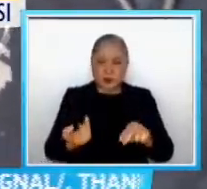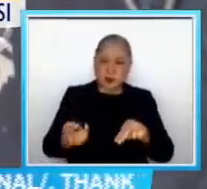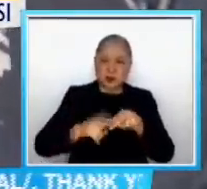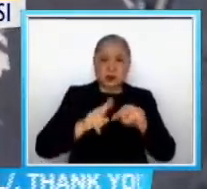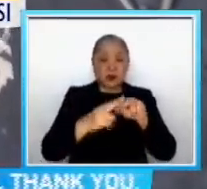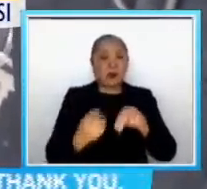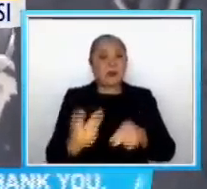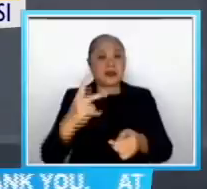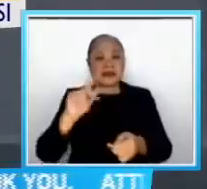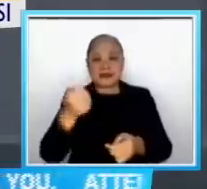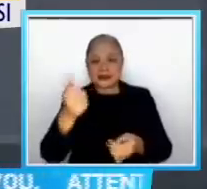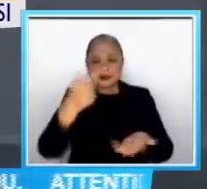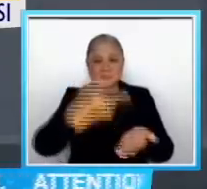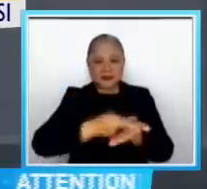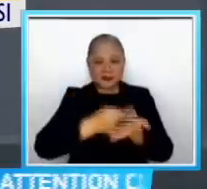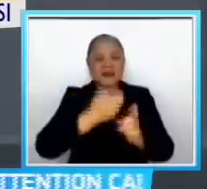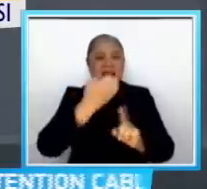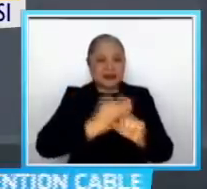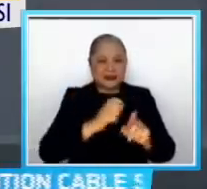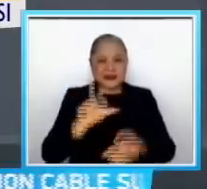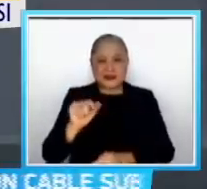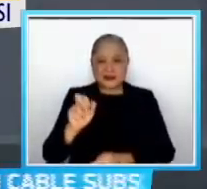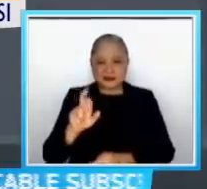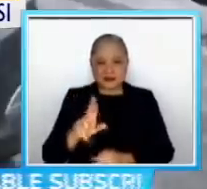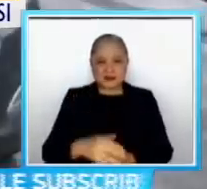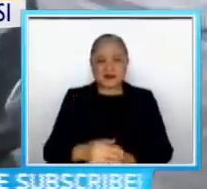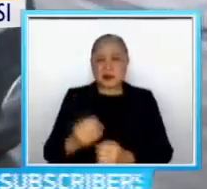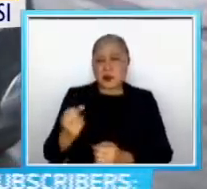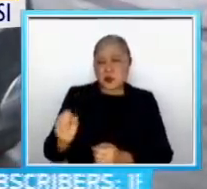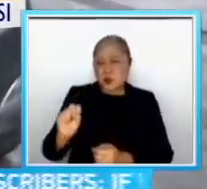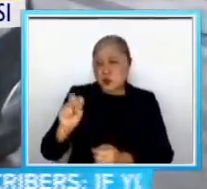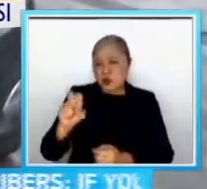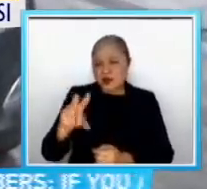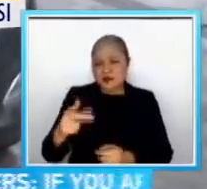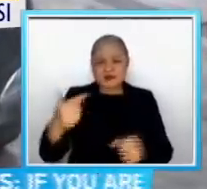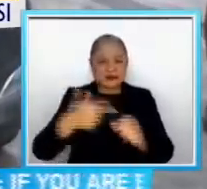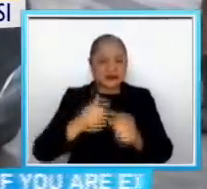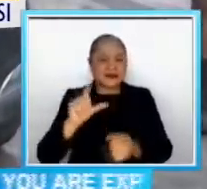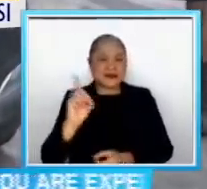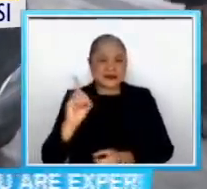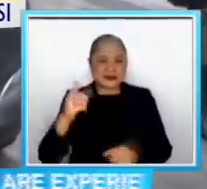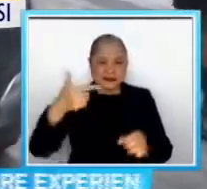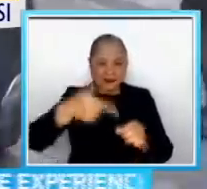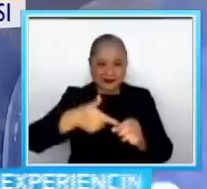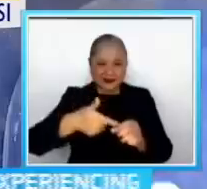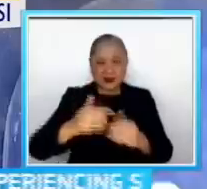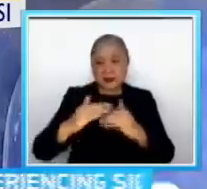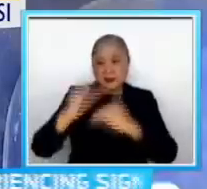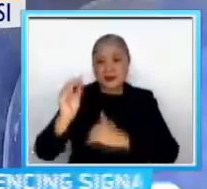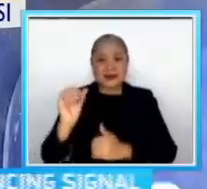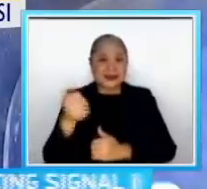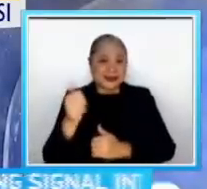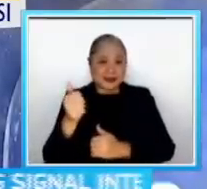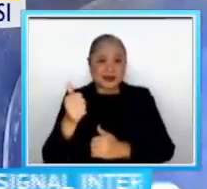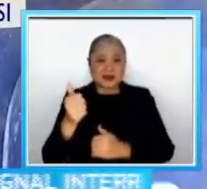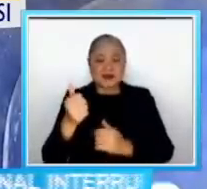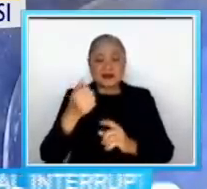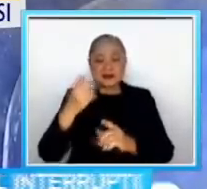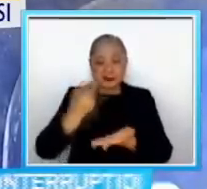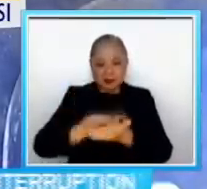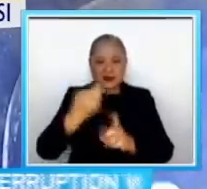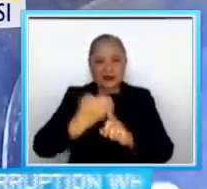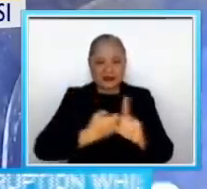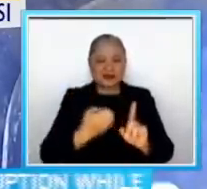sa kada litro ng gasolina Halos 12 pesos naman sa diesel, habang lampas 10 pesos sa kerosene Sa LPG naman,